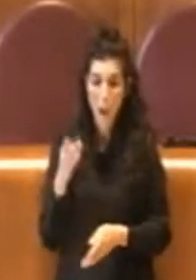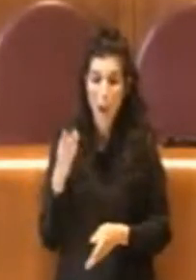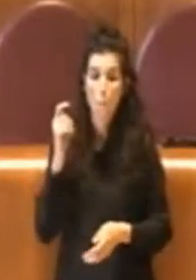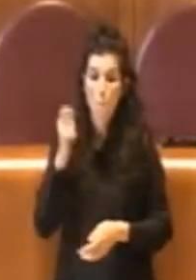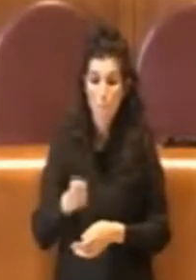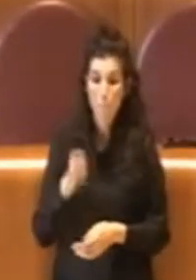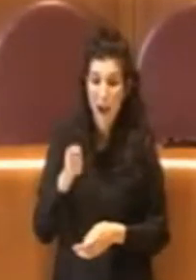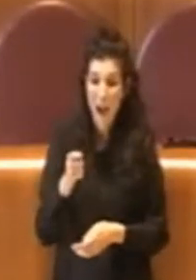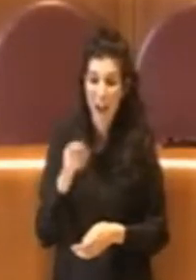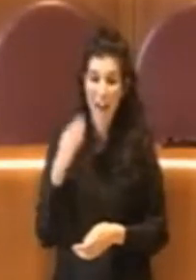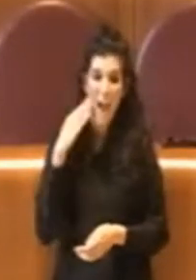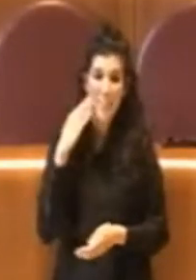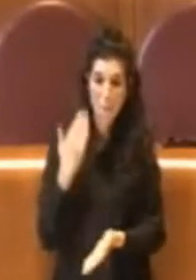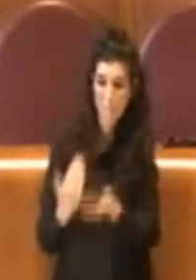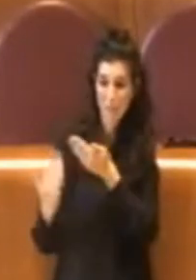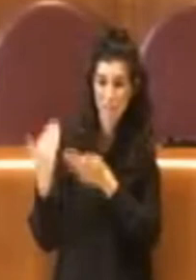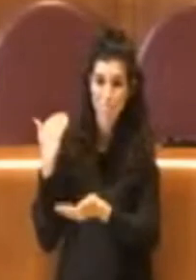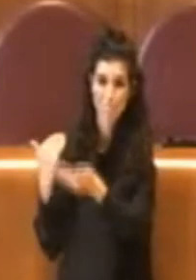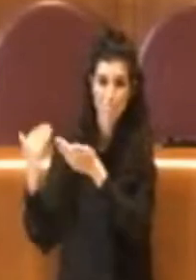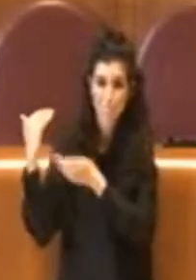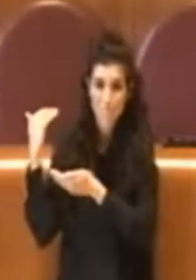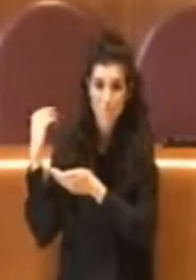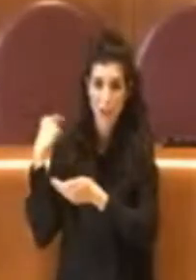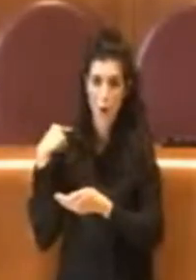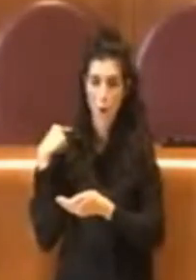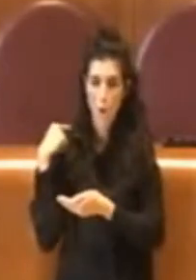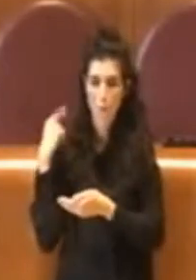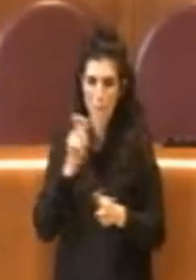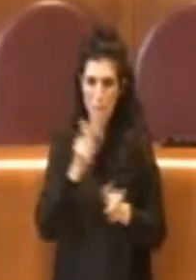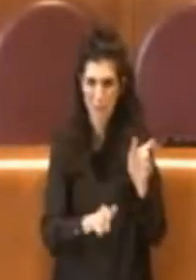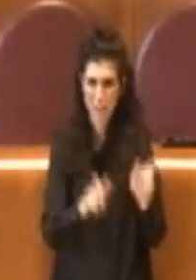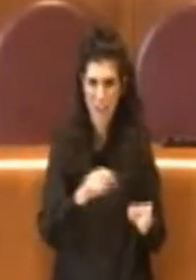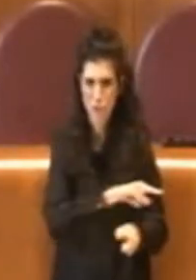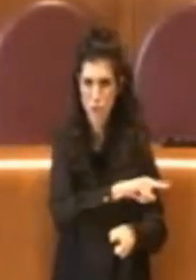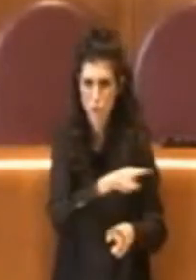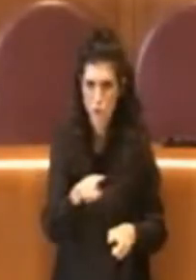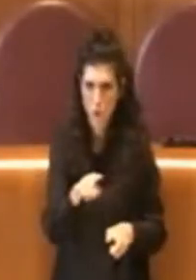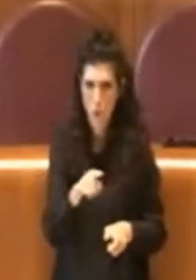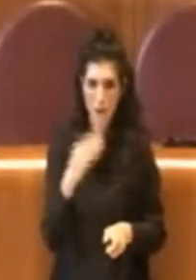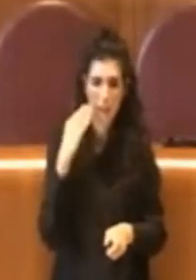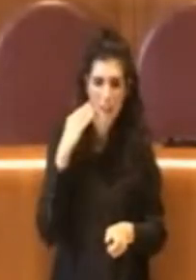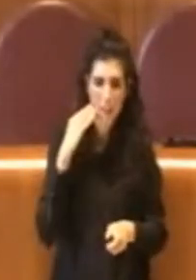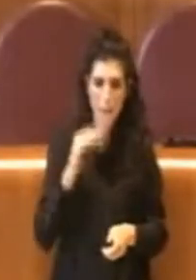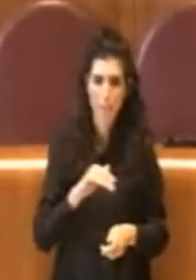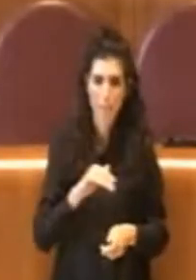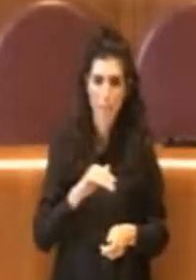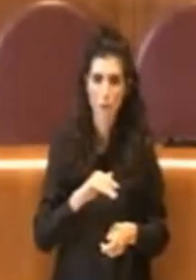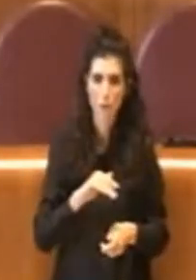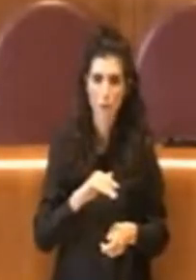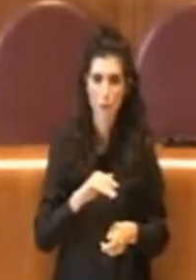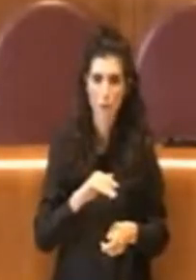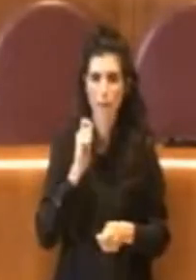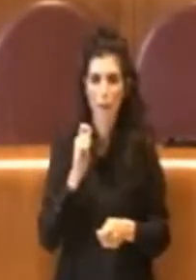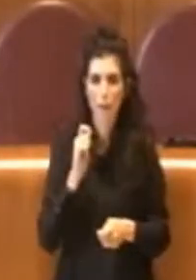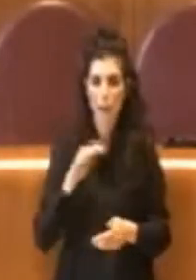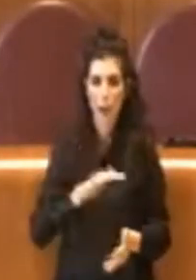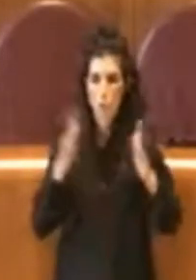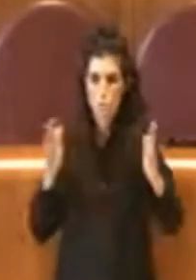hanno accumulato, fregandosene di quello che è una buona amministrazione di questa capitale. Grazie.